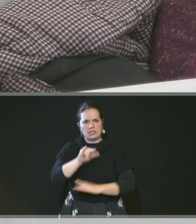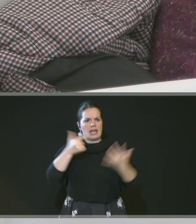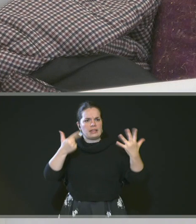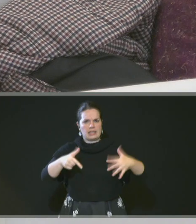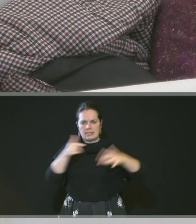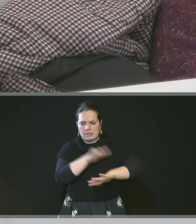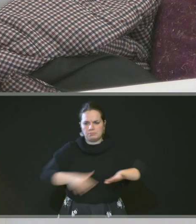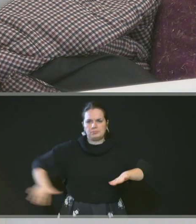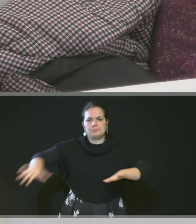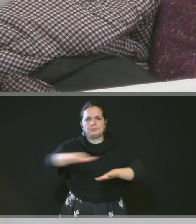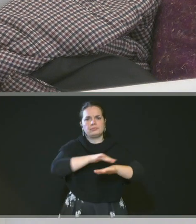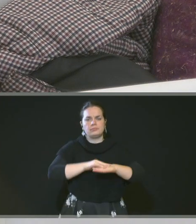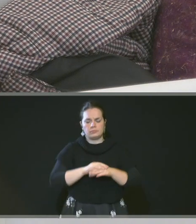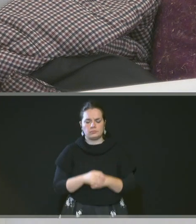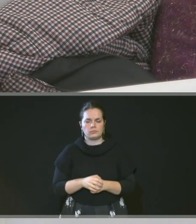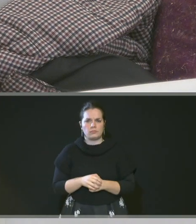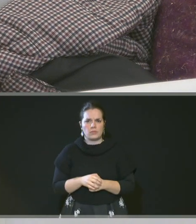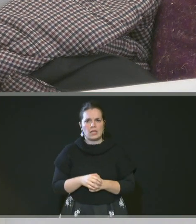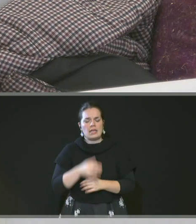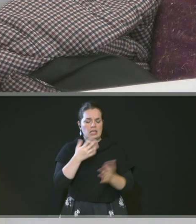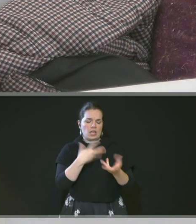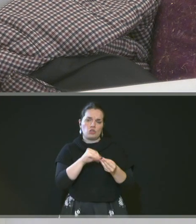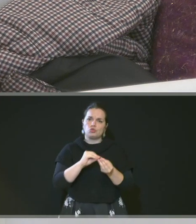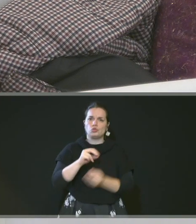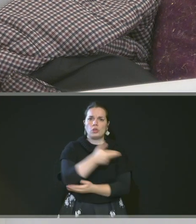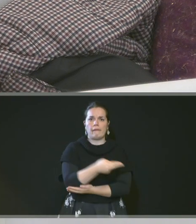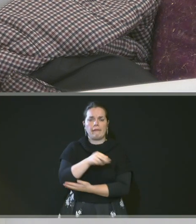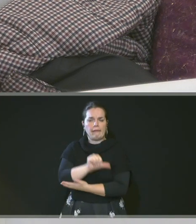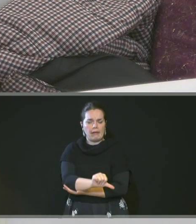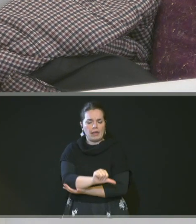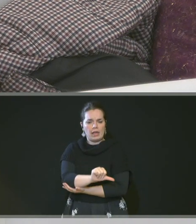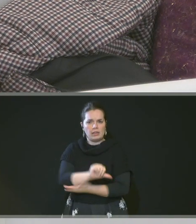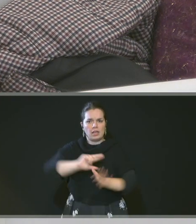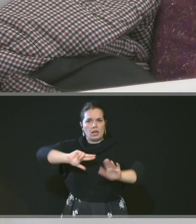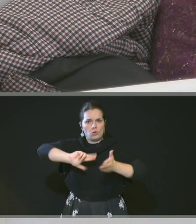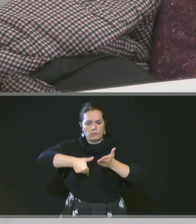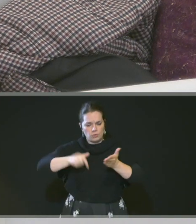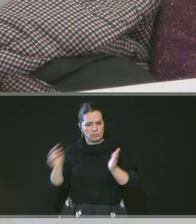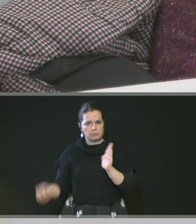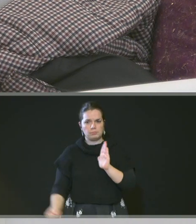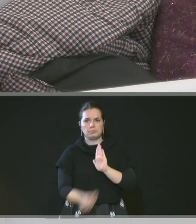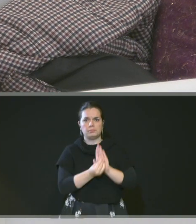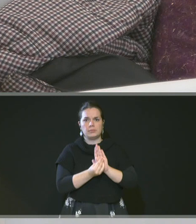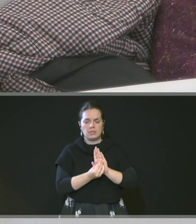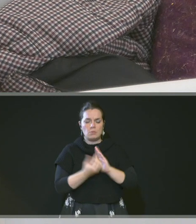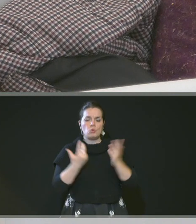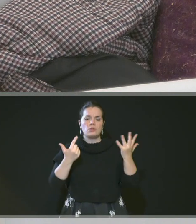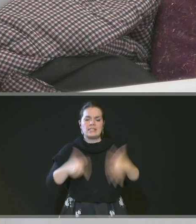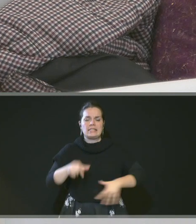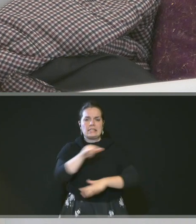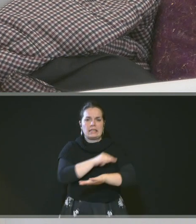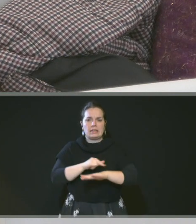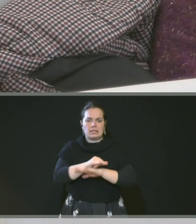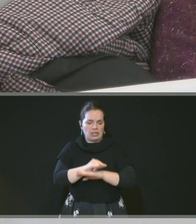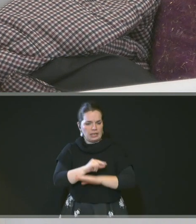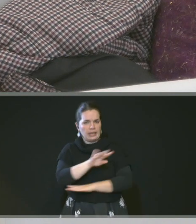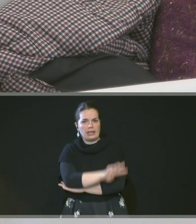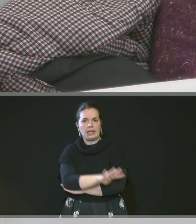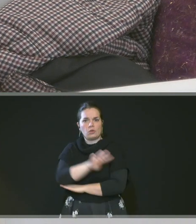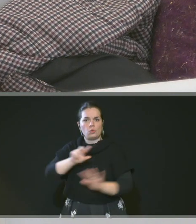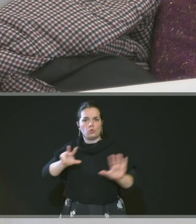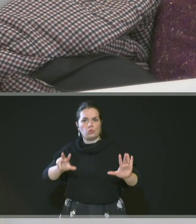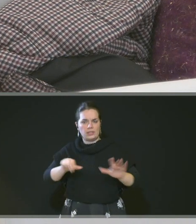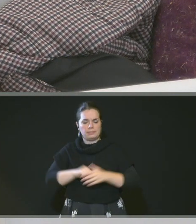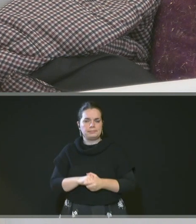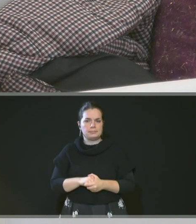numéro 474 pour une contenance de 17h48 moyennant le prix de